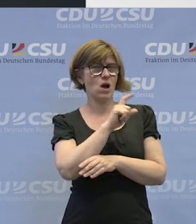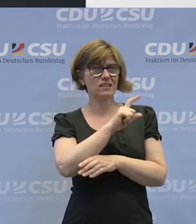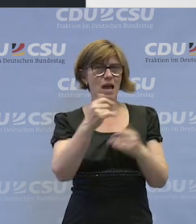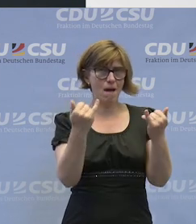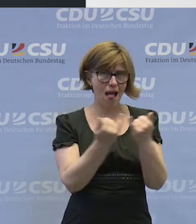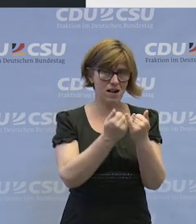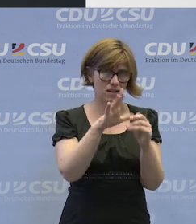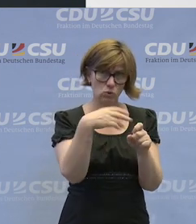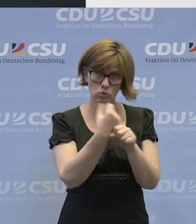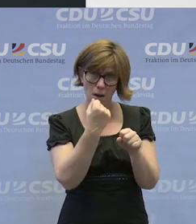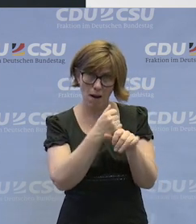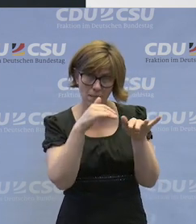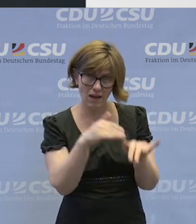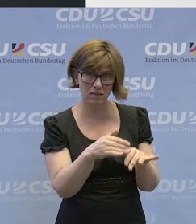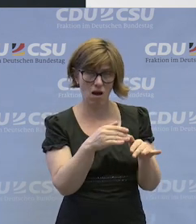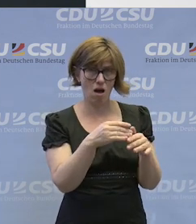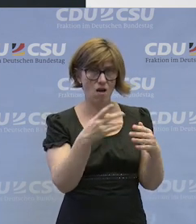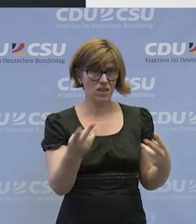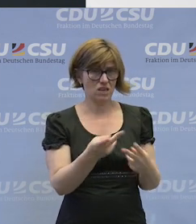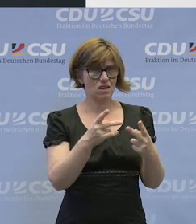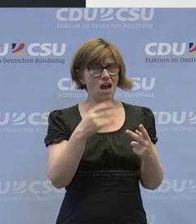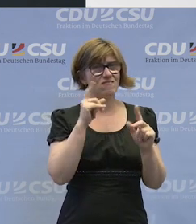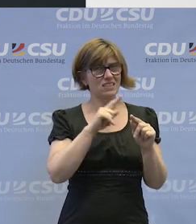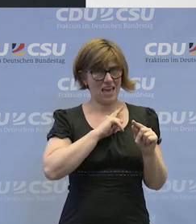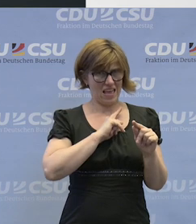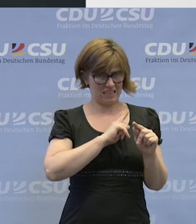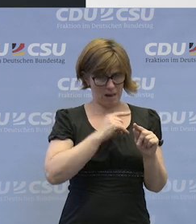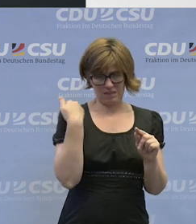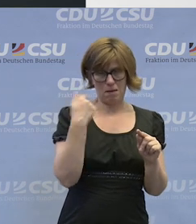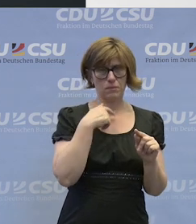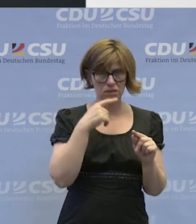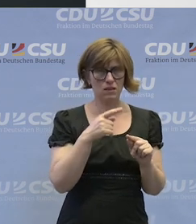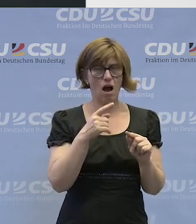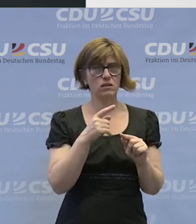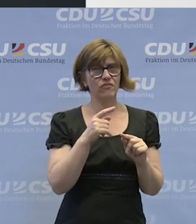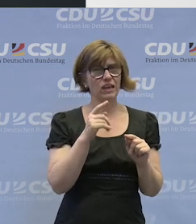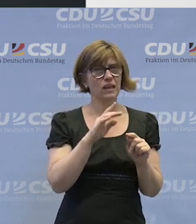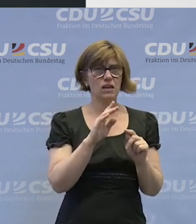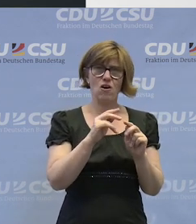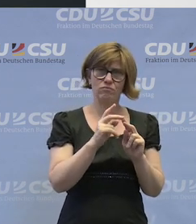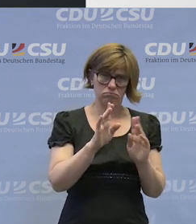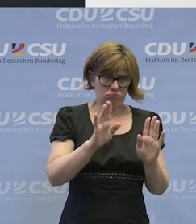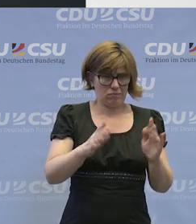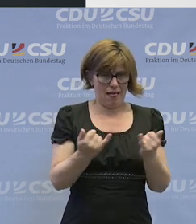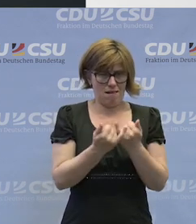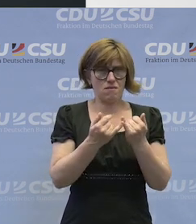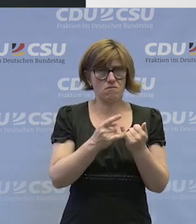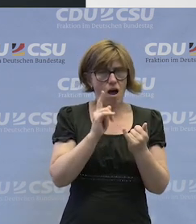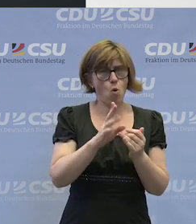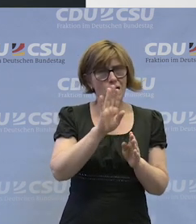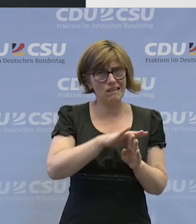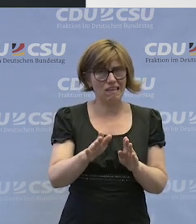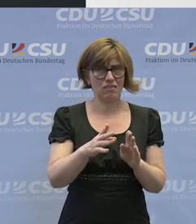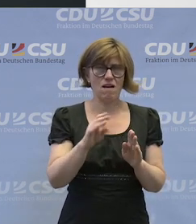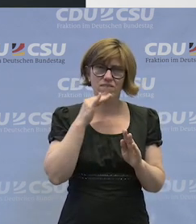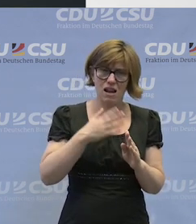Eltern zusammenarbeiten und was ich gesagt habe, dass sie Vorsicht haben, dass die Eltern auch den Kindern